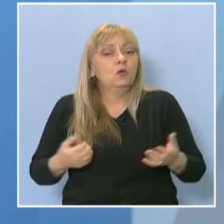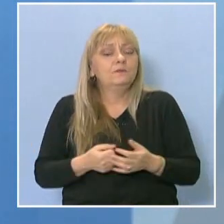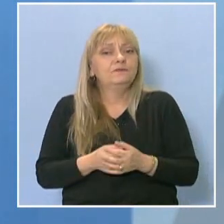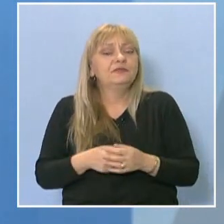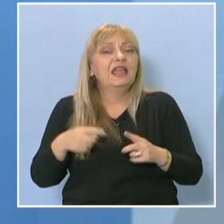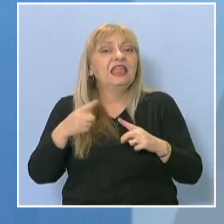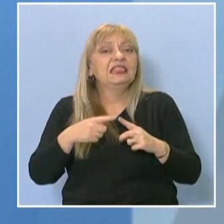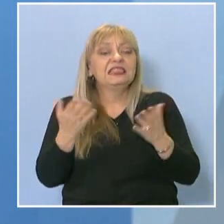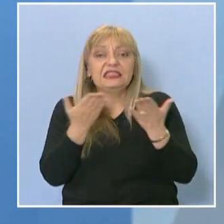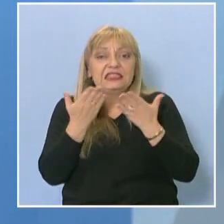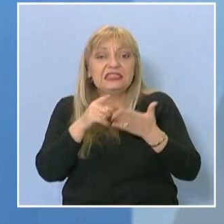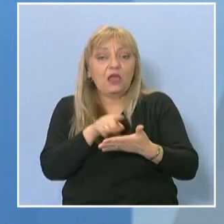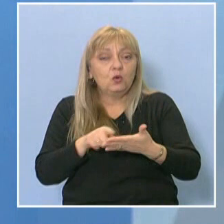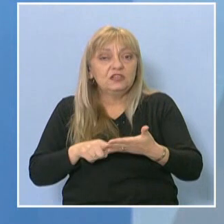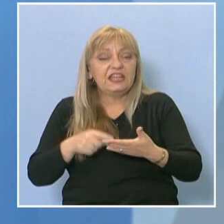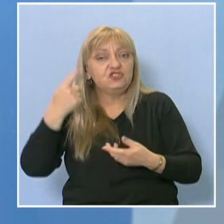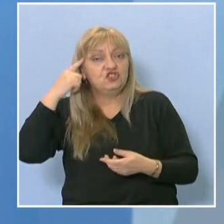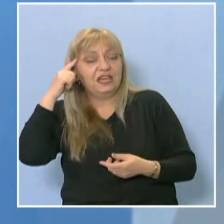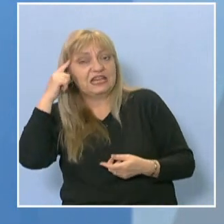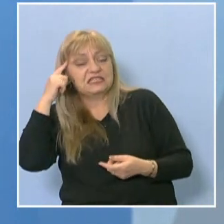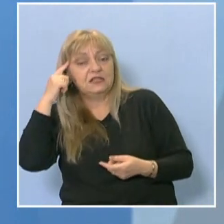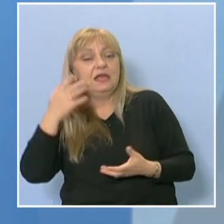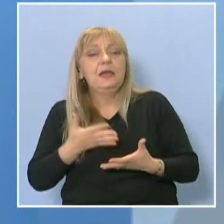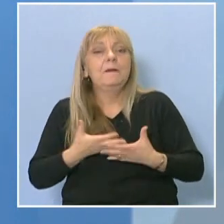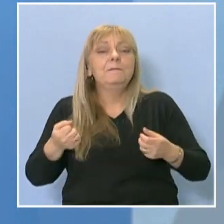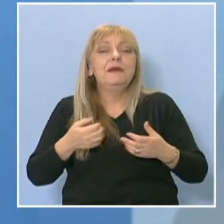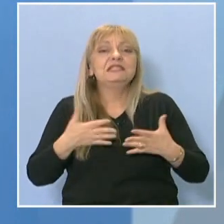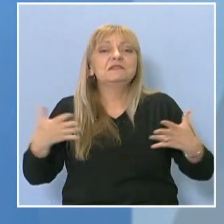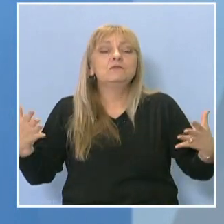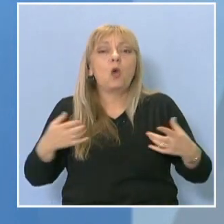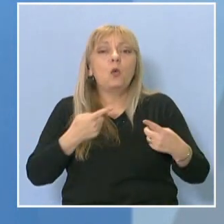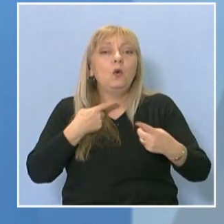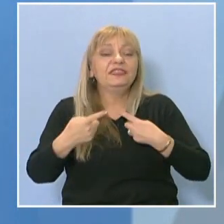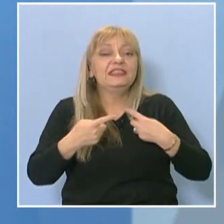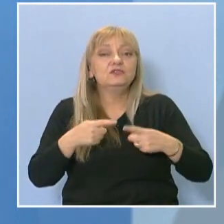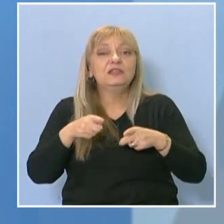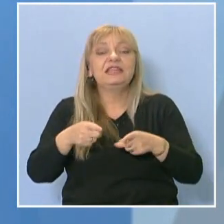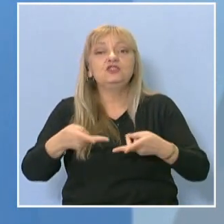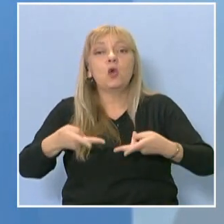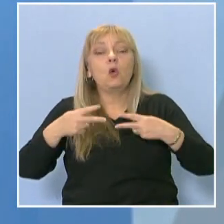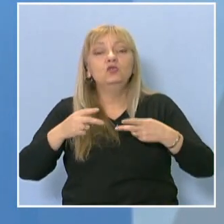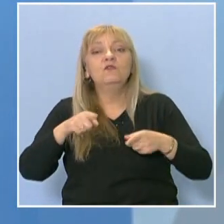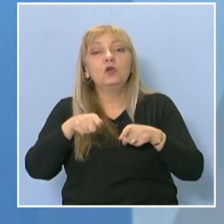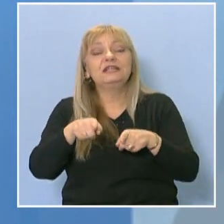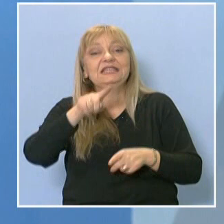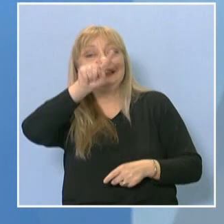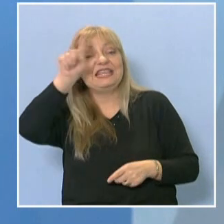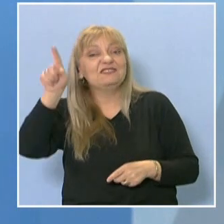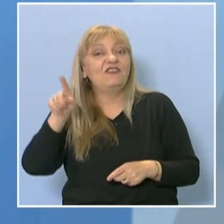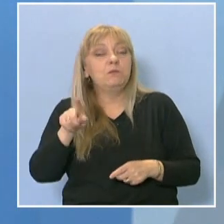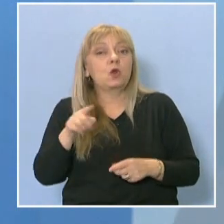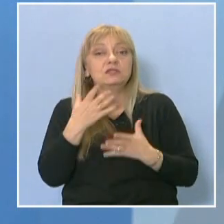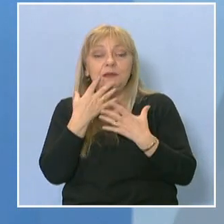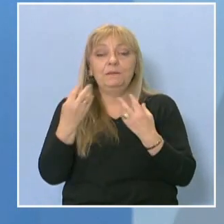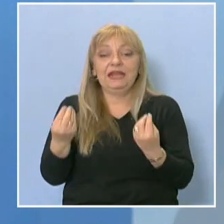теоретични разсъждения и без много дискусии те се отговориха на тези въпроси прекрасно. Но мисля, че